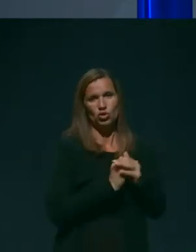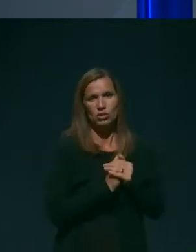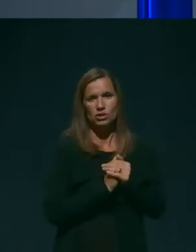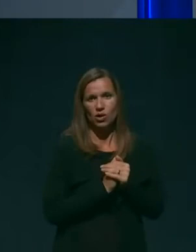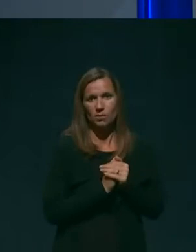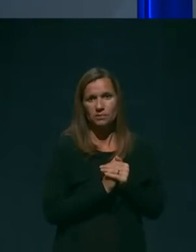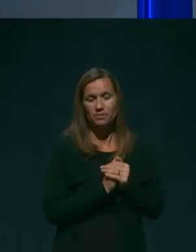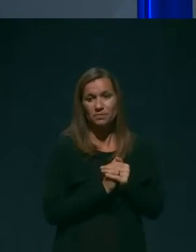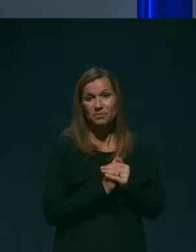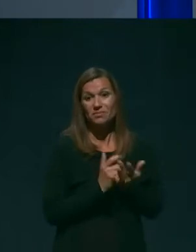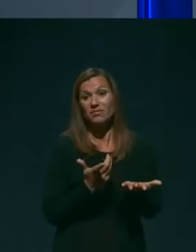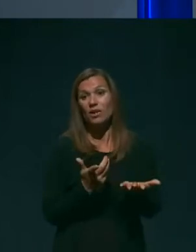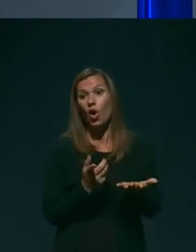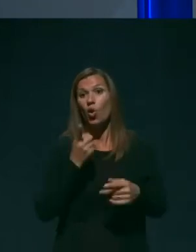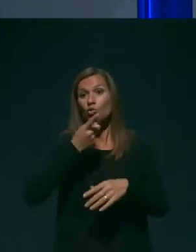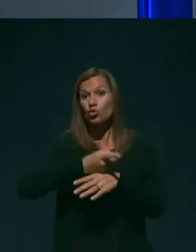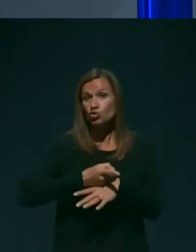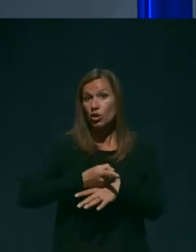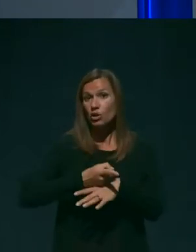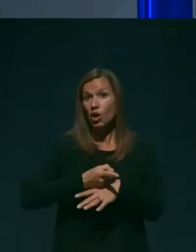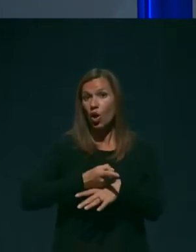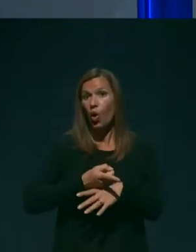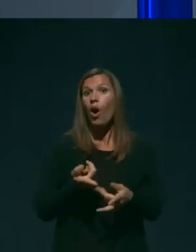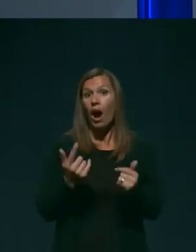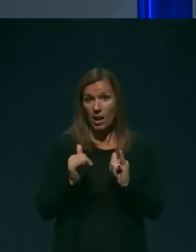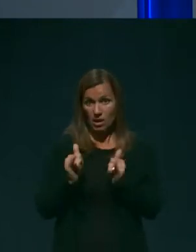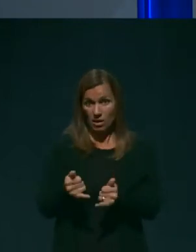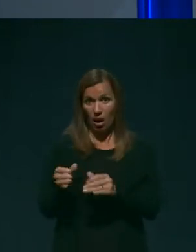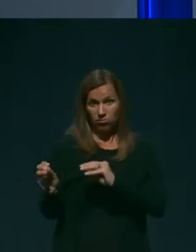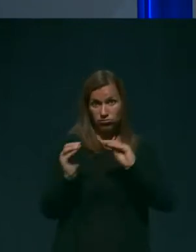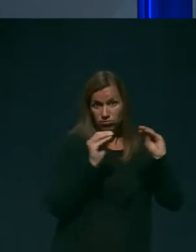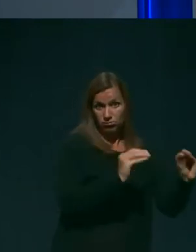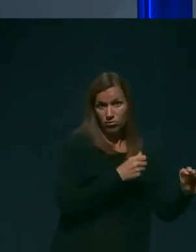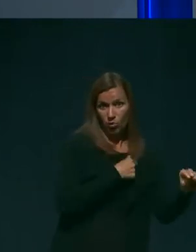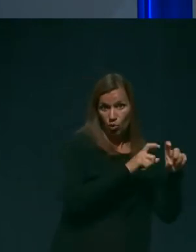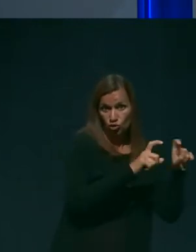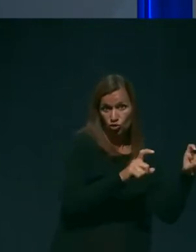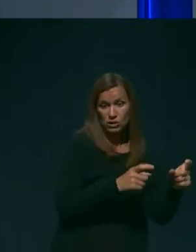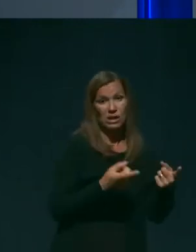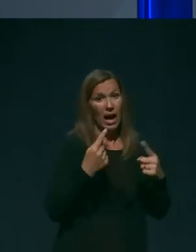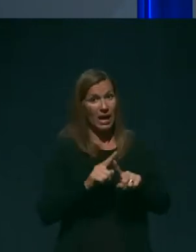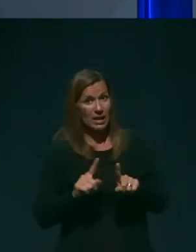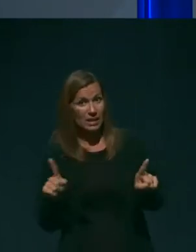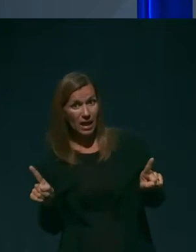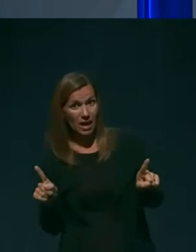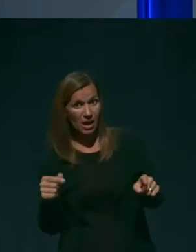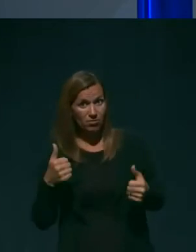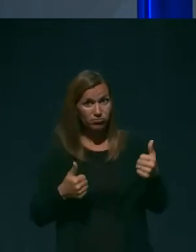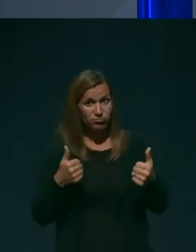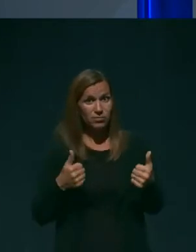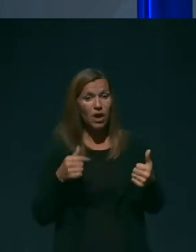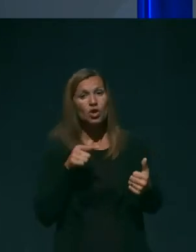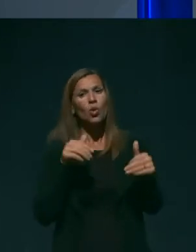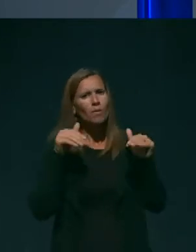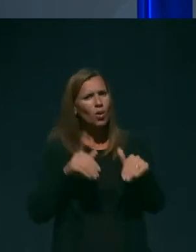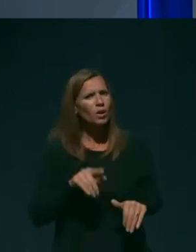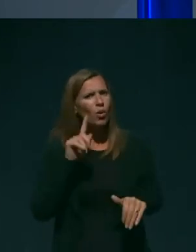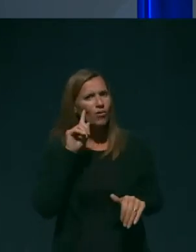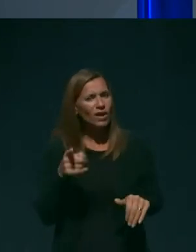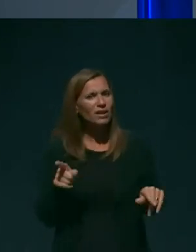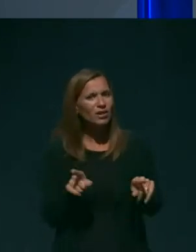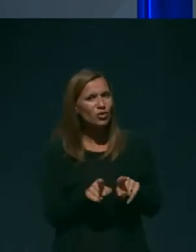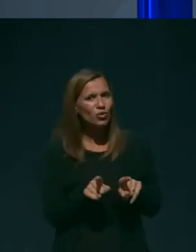odločitvi ali bo bolnik premeščen v bolnišnico, oziroma ga bomo v bolnišnici sprejeli, pa se moramo zavedati tudi,